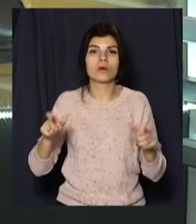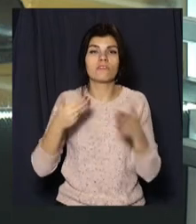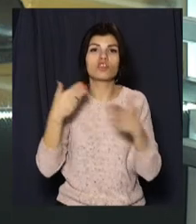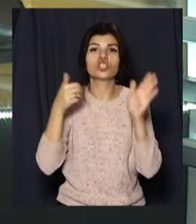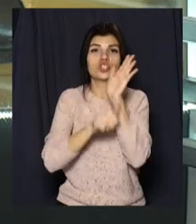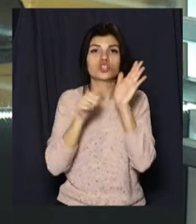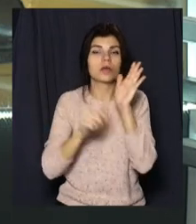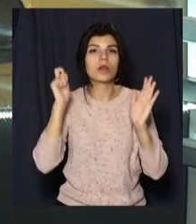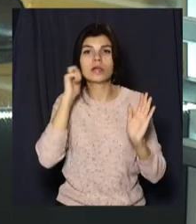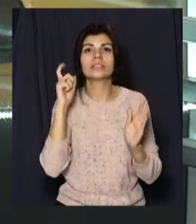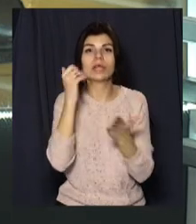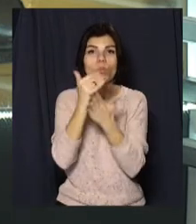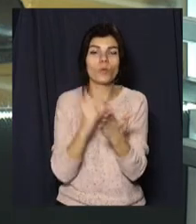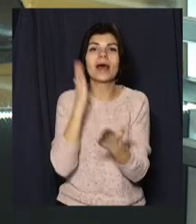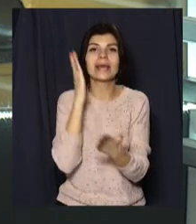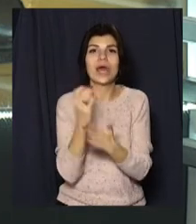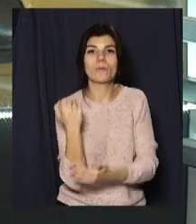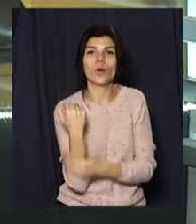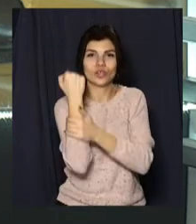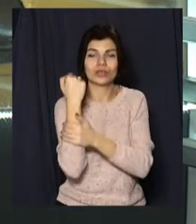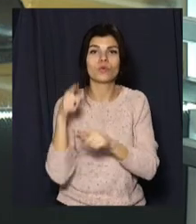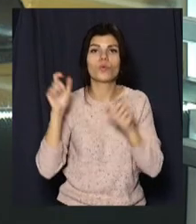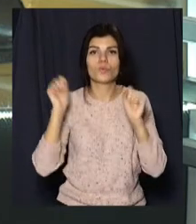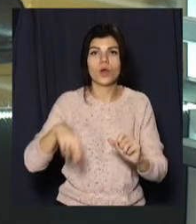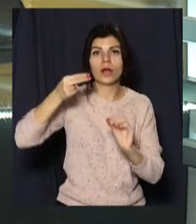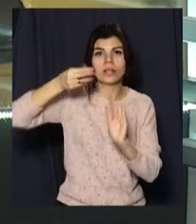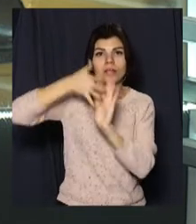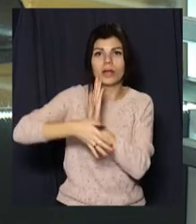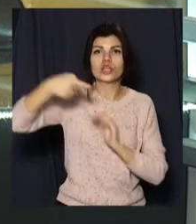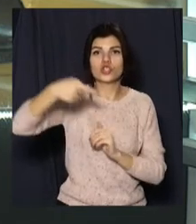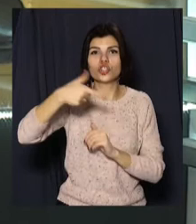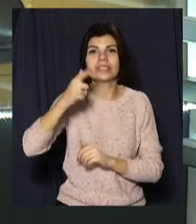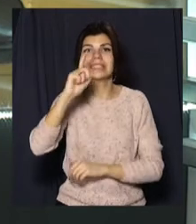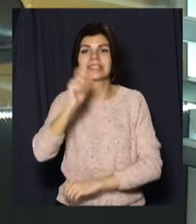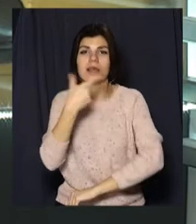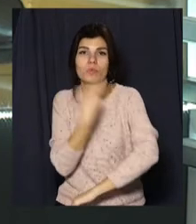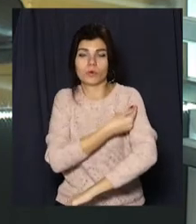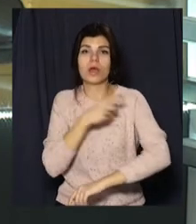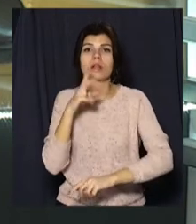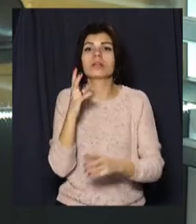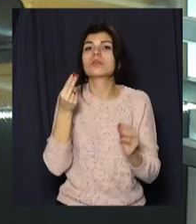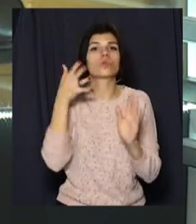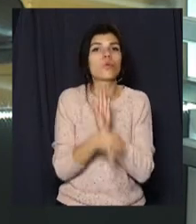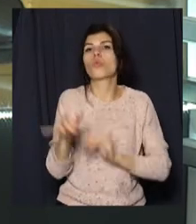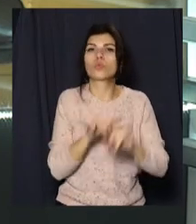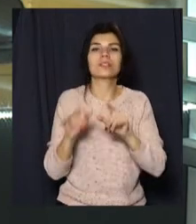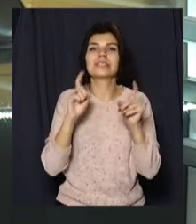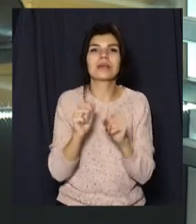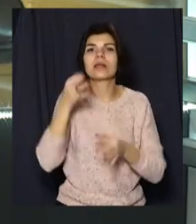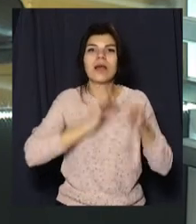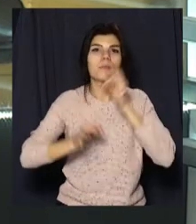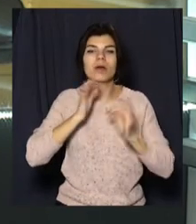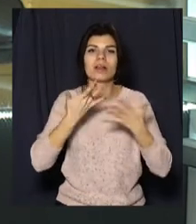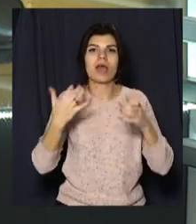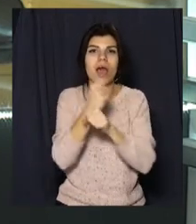років за програмою «ЄПідтримка» зможуть витратити тисячу за щеплення на лікарські препарати. Про це заявив